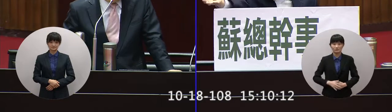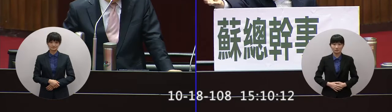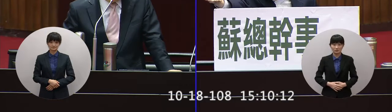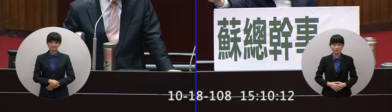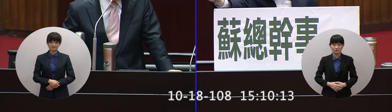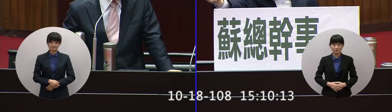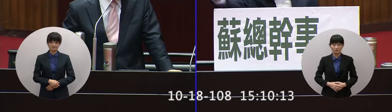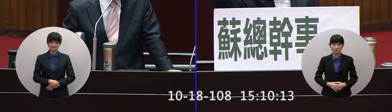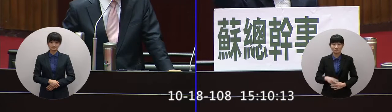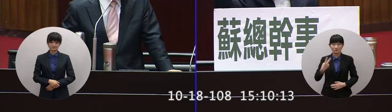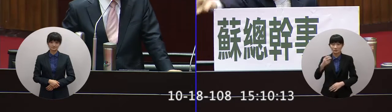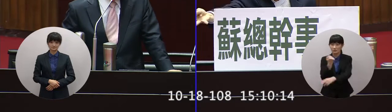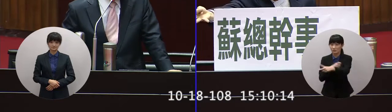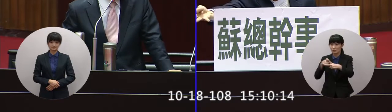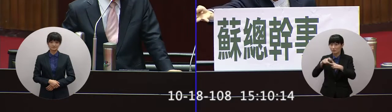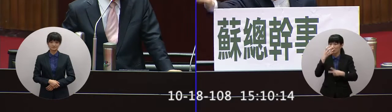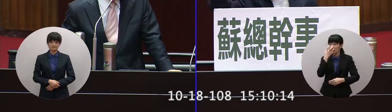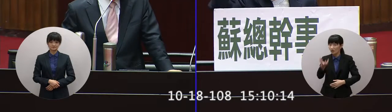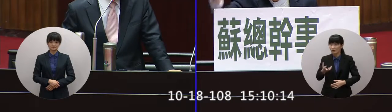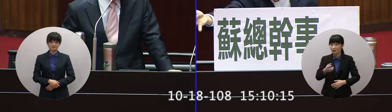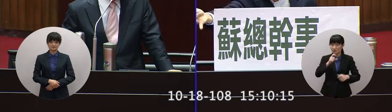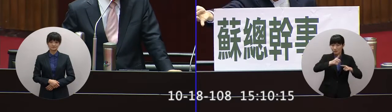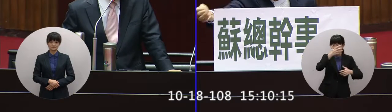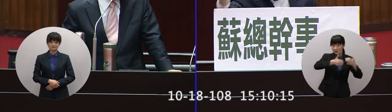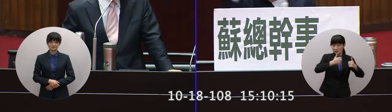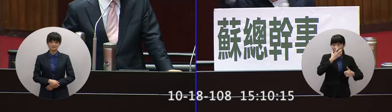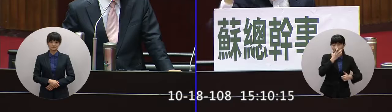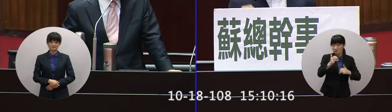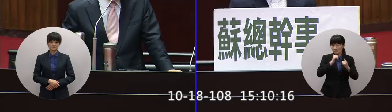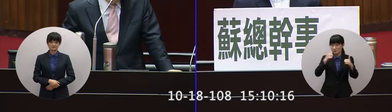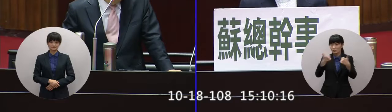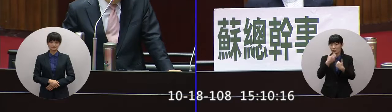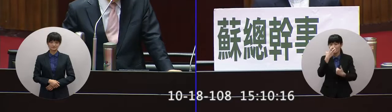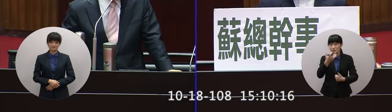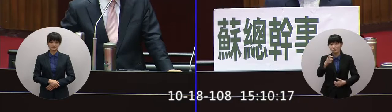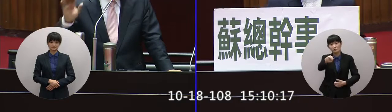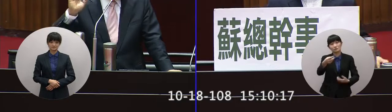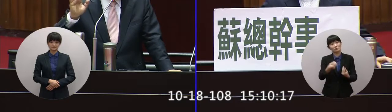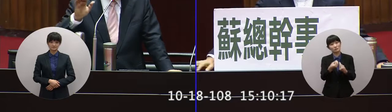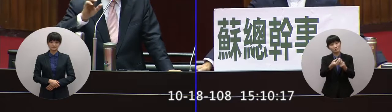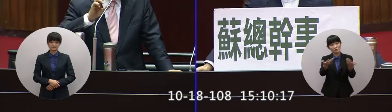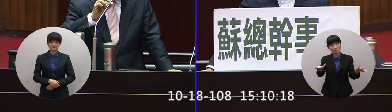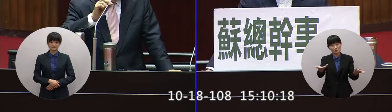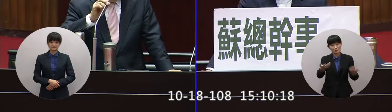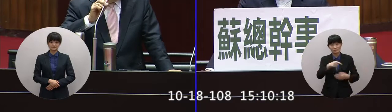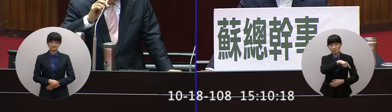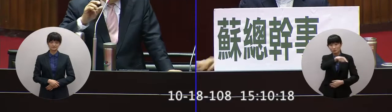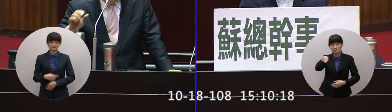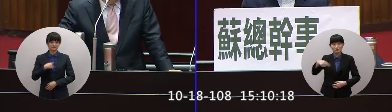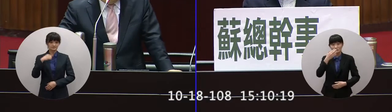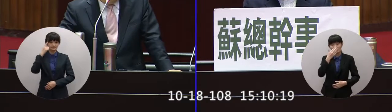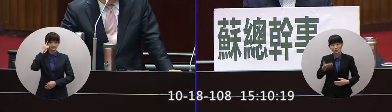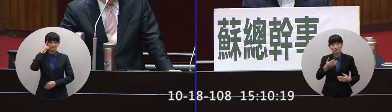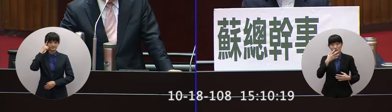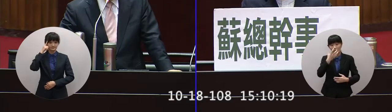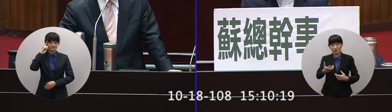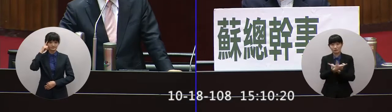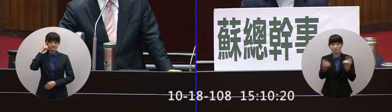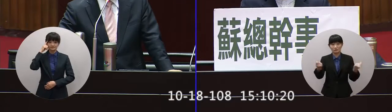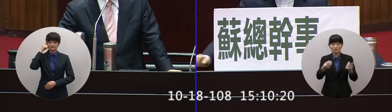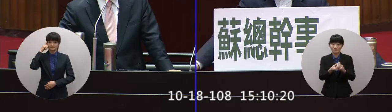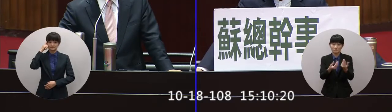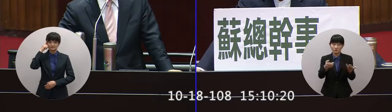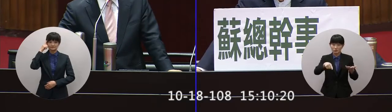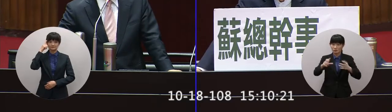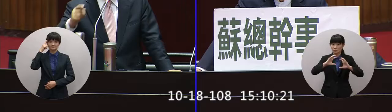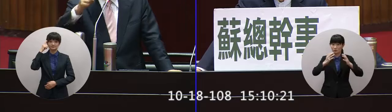勞工輸企業輸社會輸你怎麼辦我問你這個我想國政國政